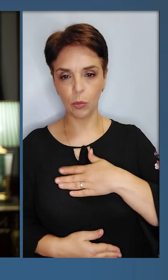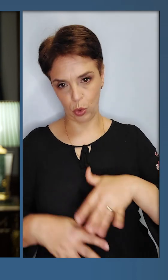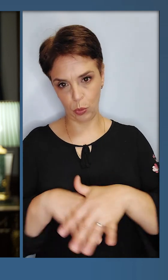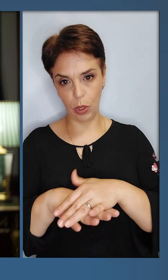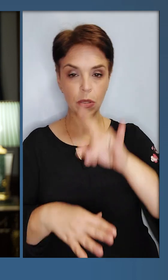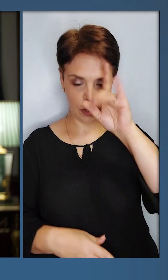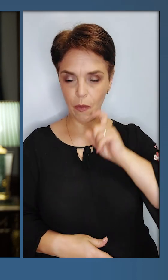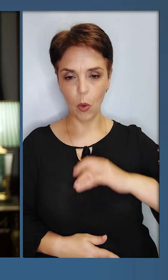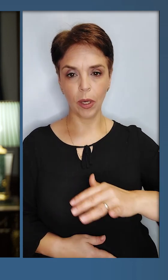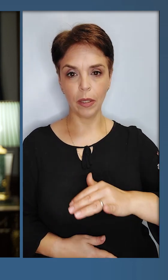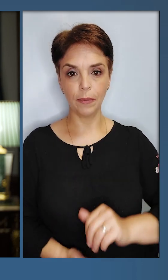нашому народу! Слава Україні!